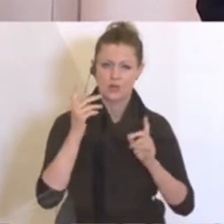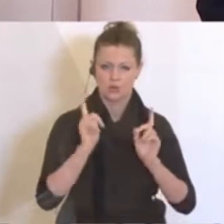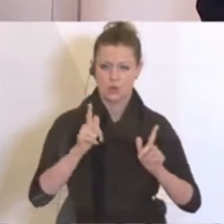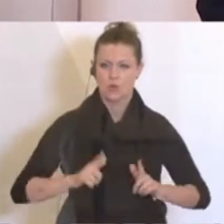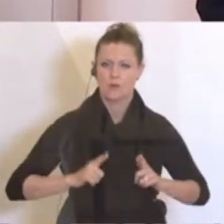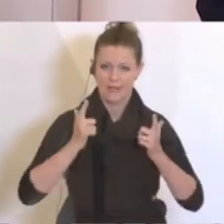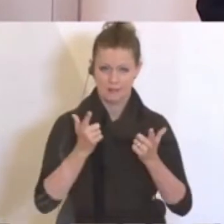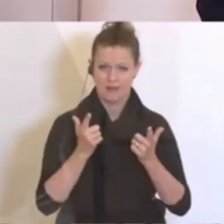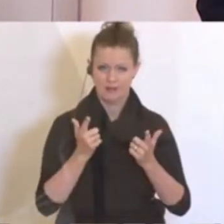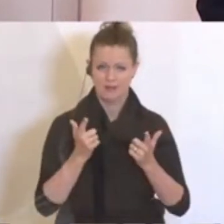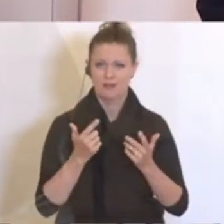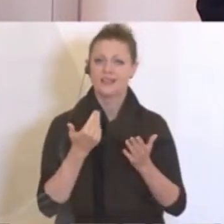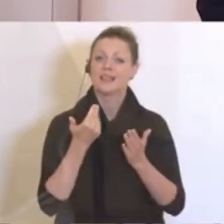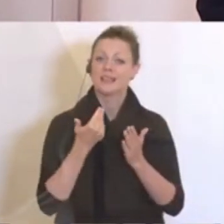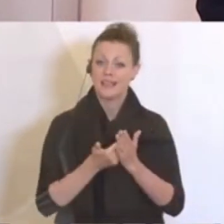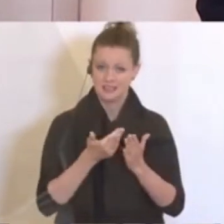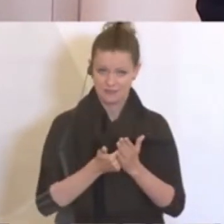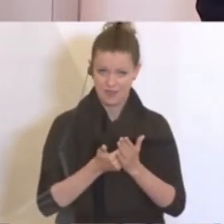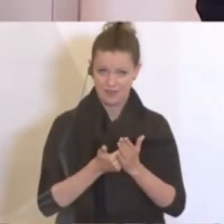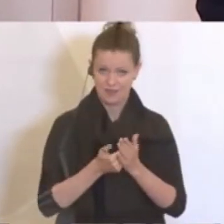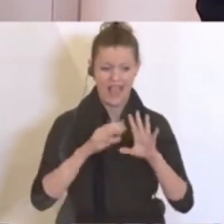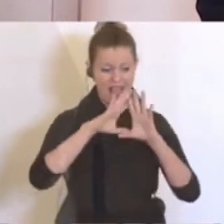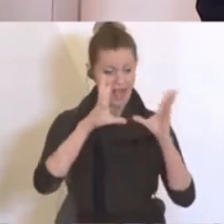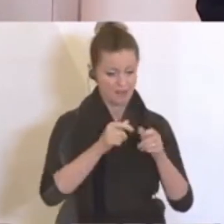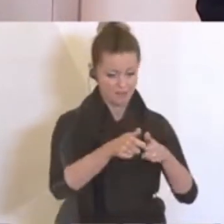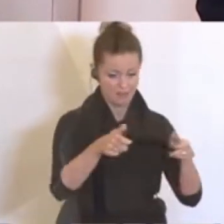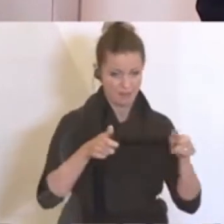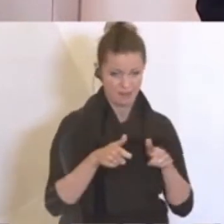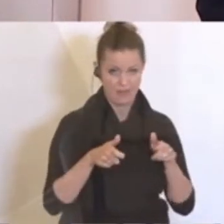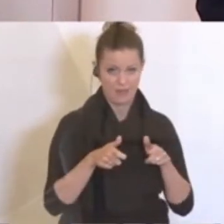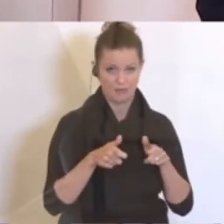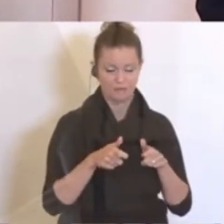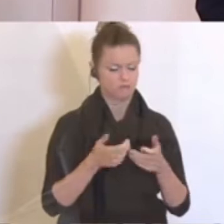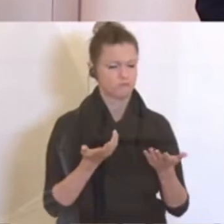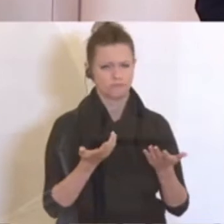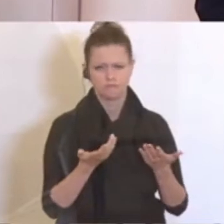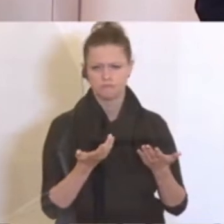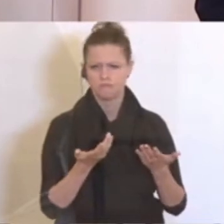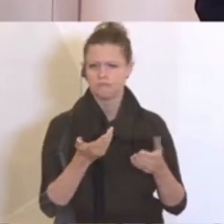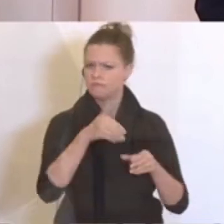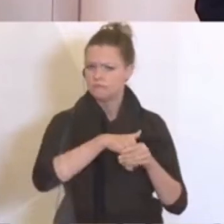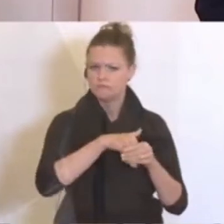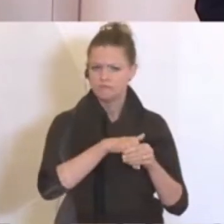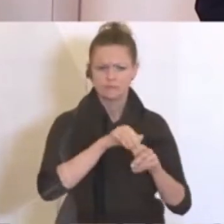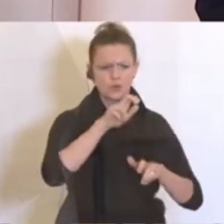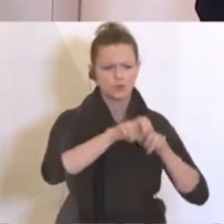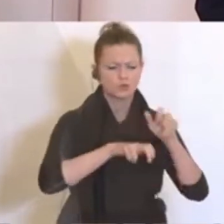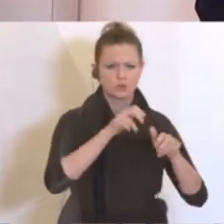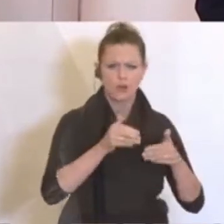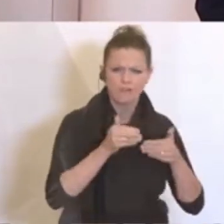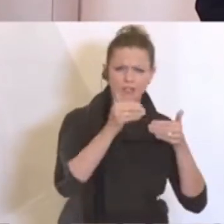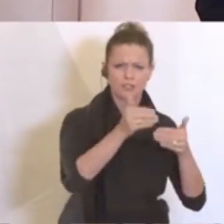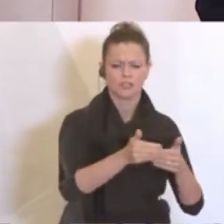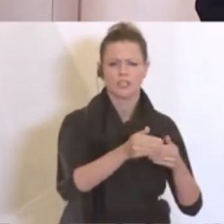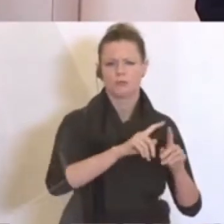Deshalb gibt es nach den allgemeinen Paketen, das geht ja von, das geht ja von den Steuerstundungen,